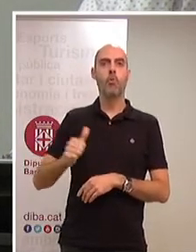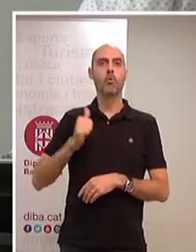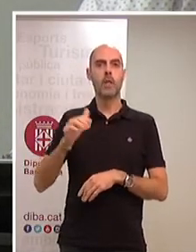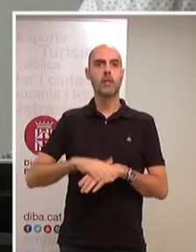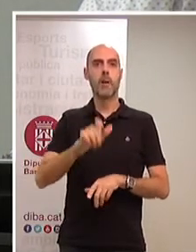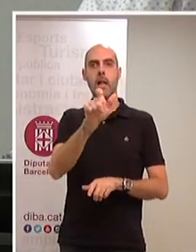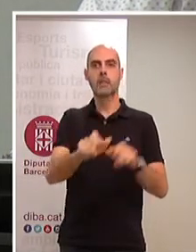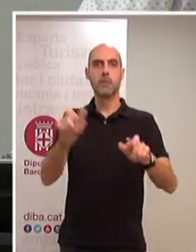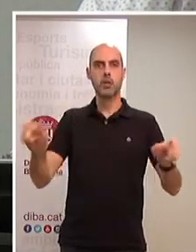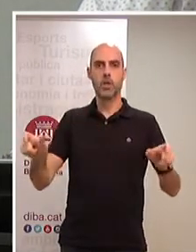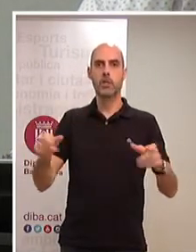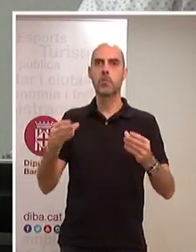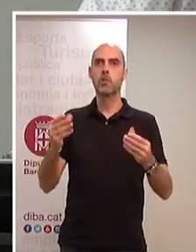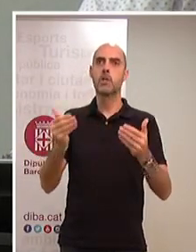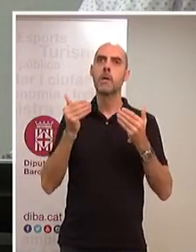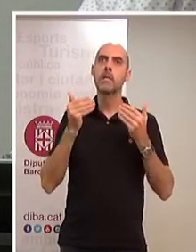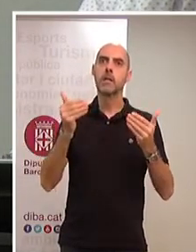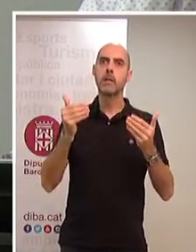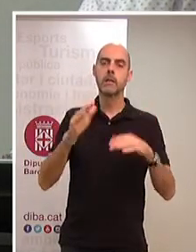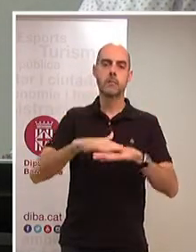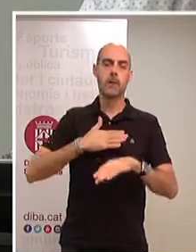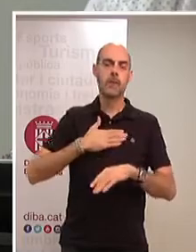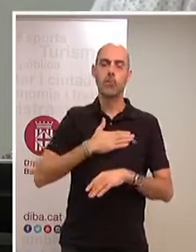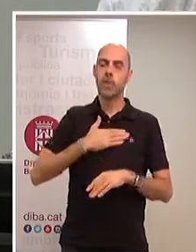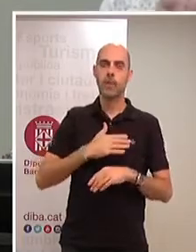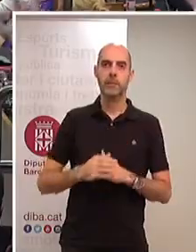a les persones. Moltíssimes gràcies, ha estat un gran honor.